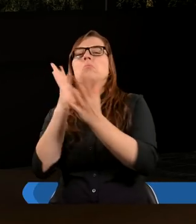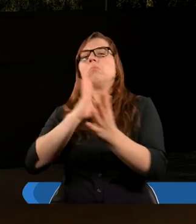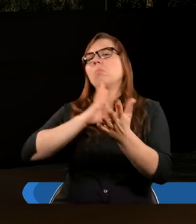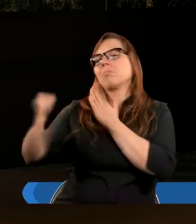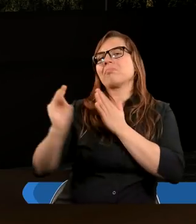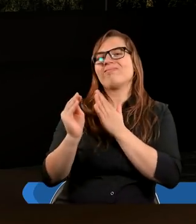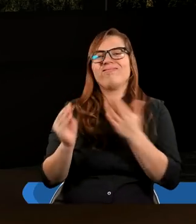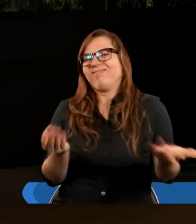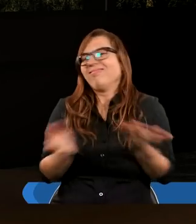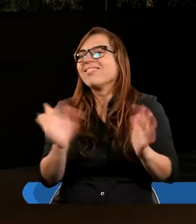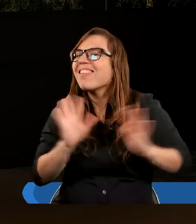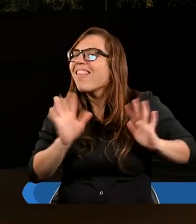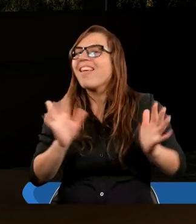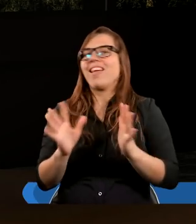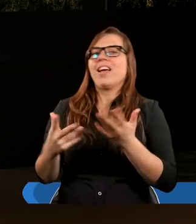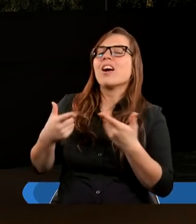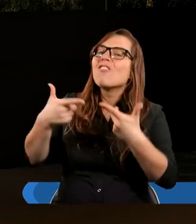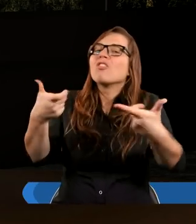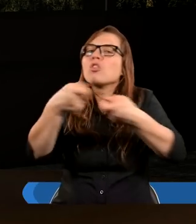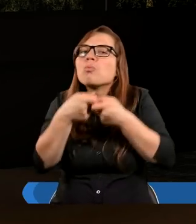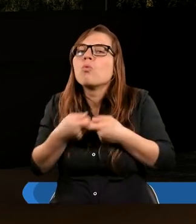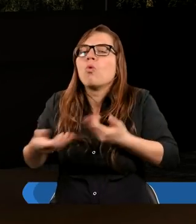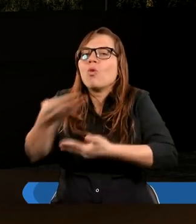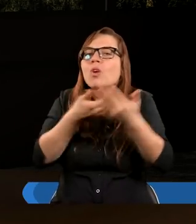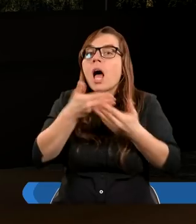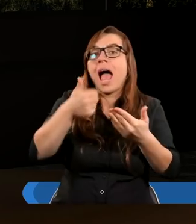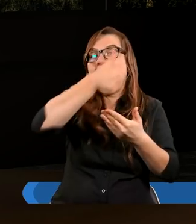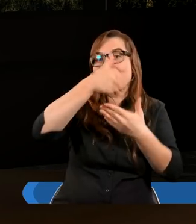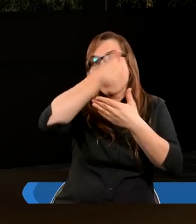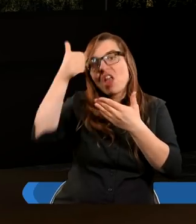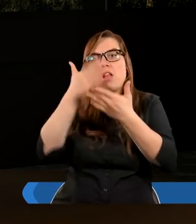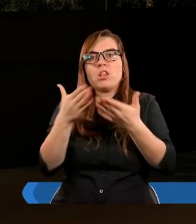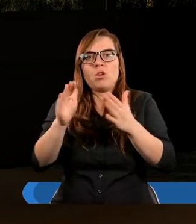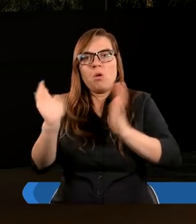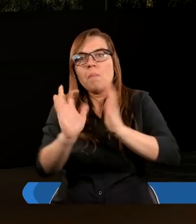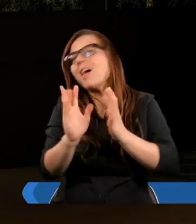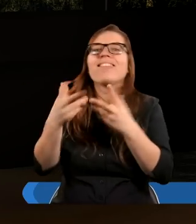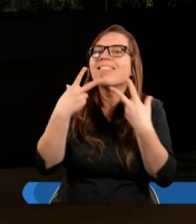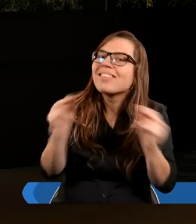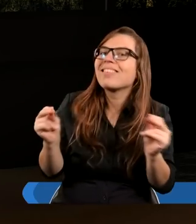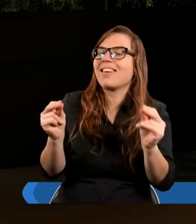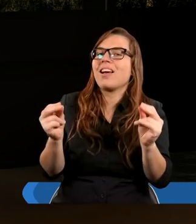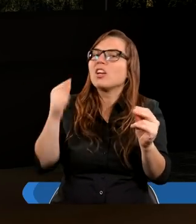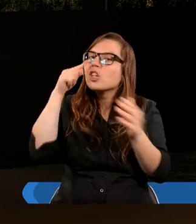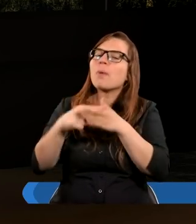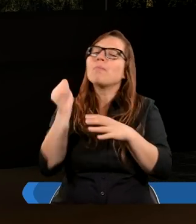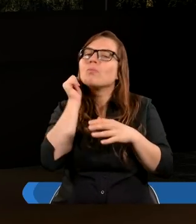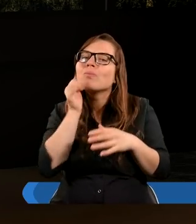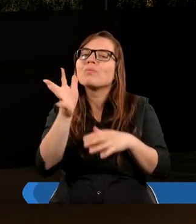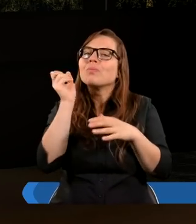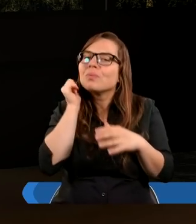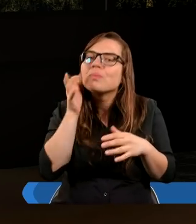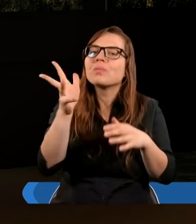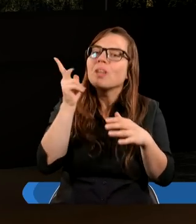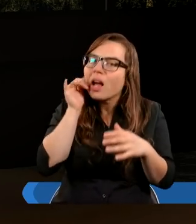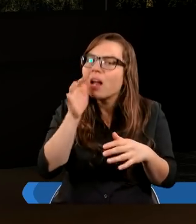warto też dbać, tak? Bo wspólnotę tworzymy nie tylko w jednym dniu, w którym się spotykamy, ale wydaje mi się, że później również,